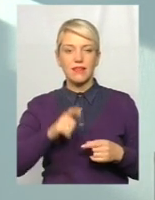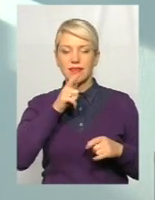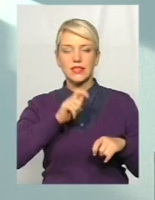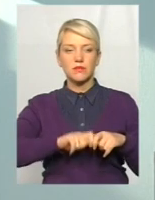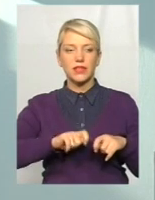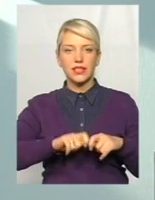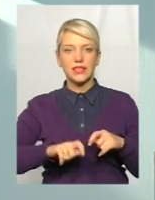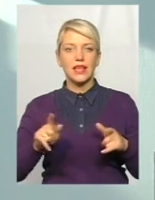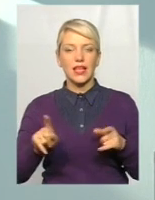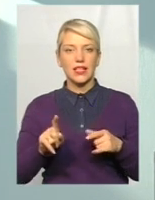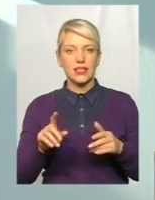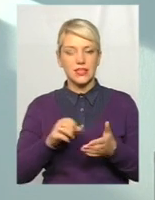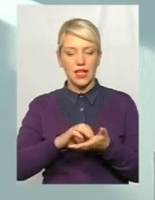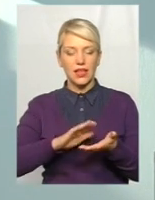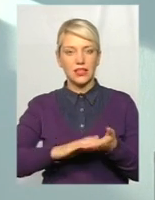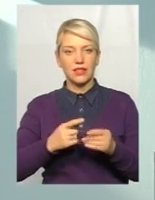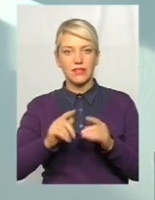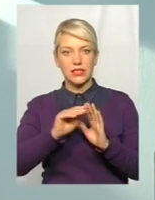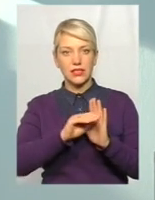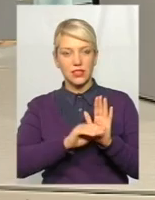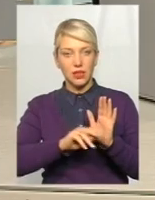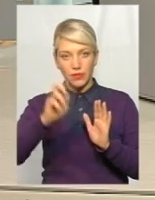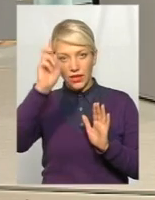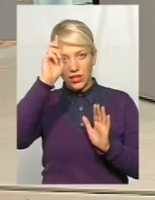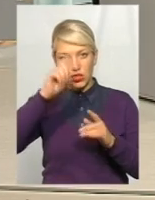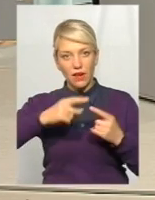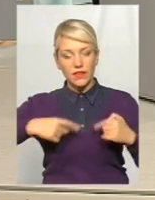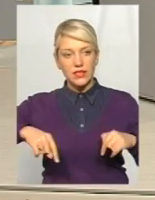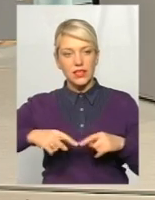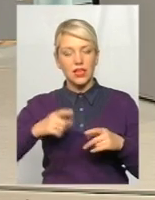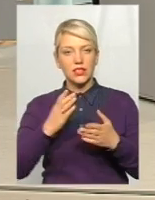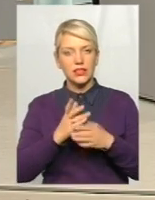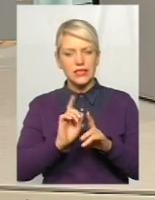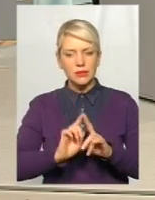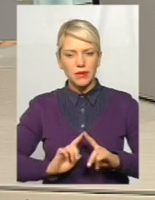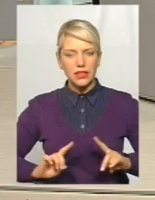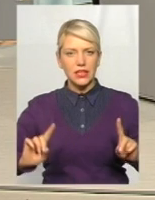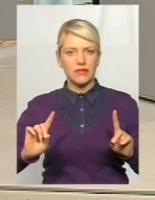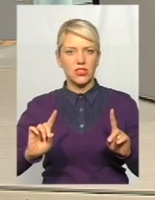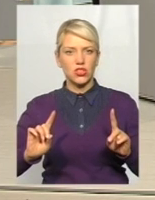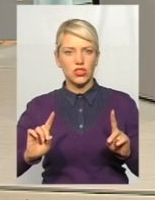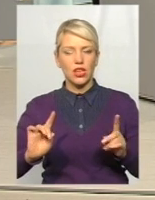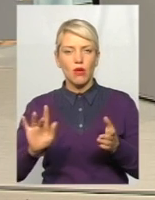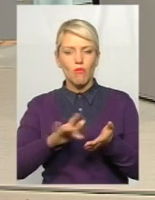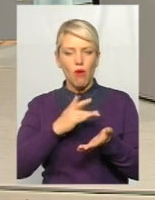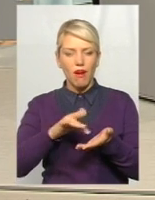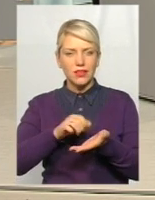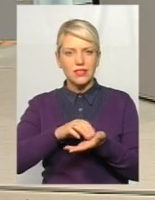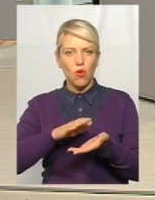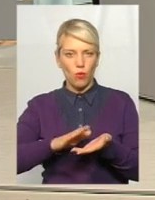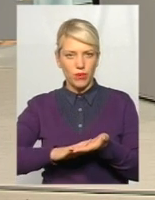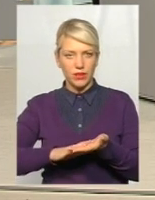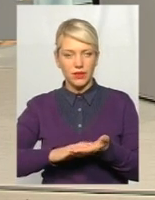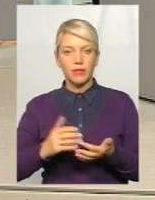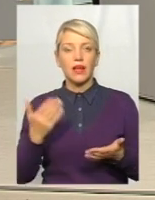яка закладена на цю систему, коли є досвід. Тому що в державному секторі дуже специфічний кадровий облік, дуже специфічний бухгалтерський облік. Чому,